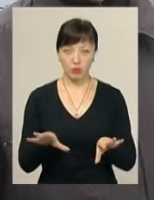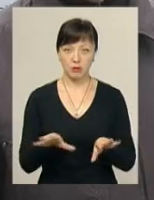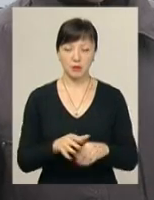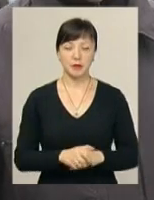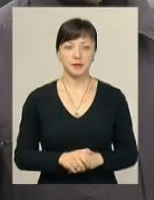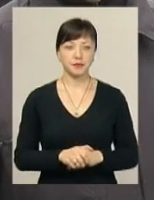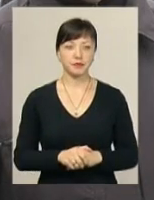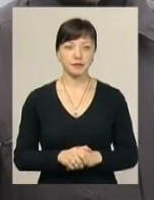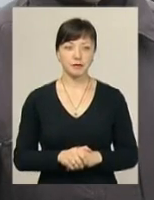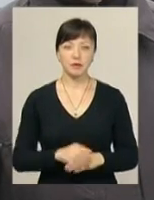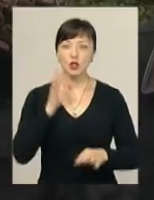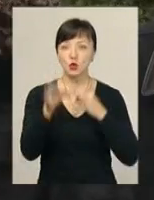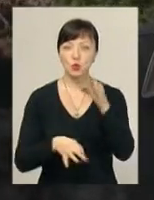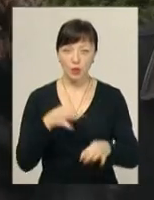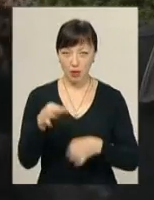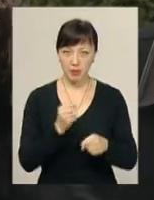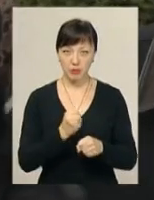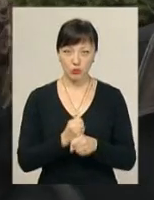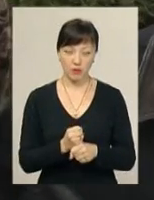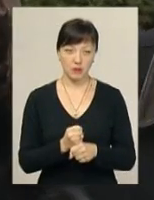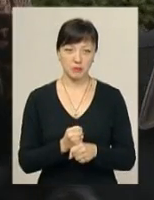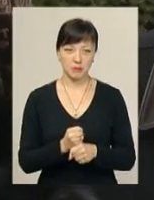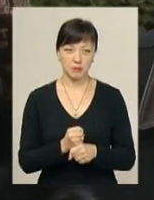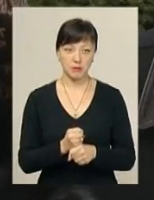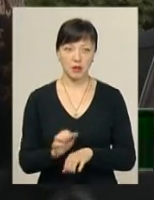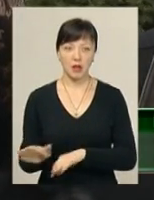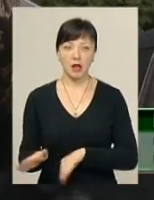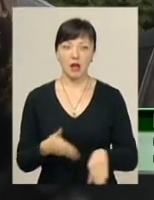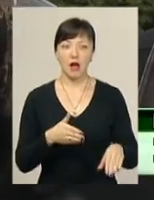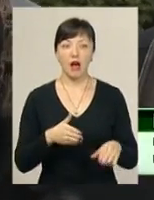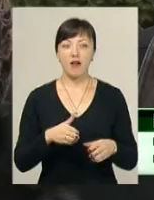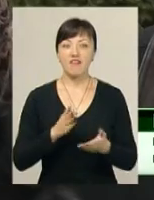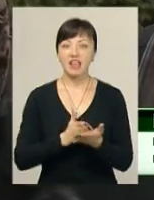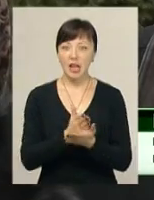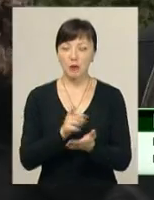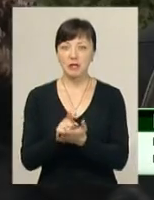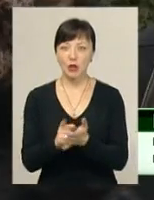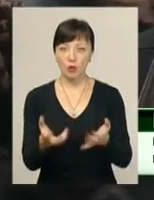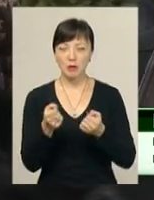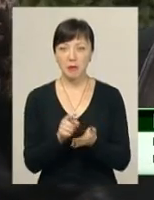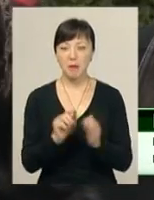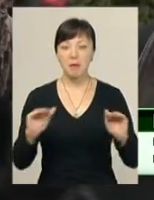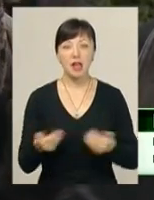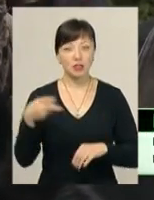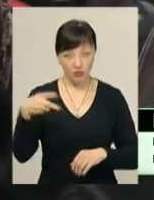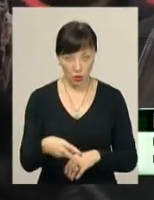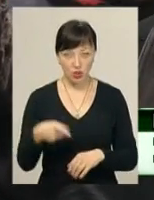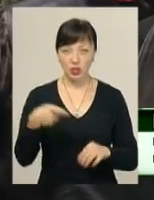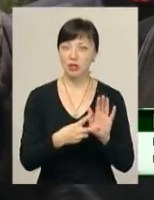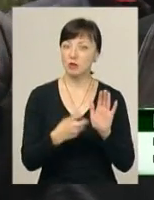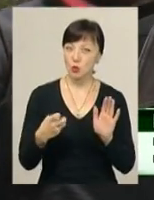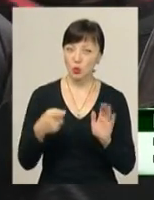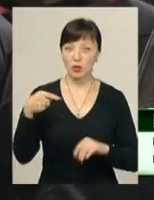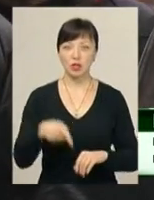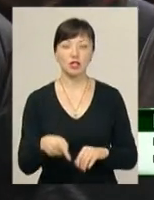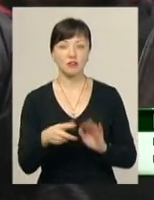відпрацювали. Сутками працювали. У нас є такі ветерани і пенсіонери, які отримують пенсію менше двох тисяч. Тисячу сімсот,